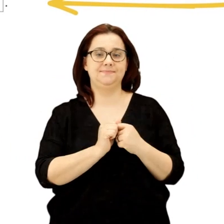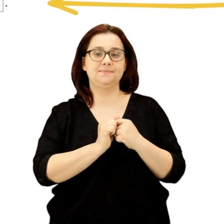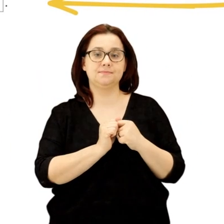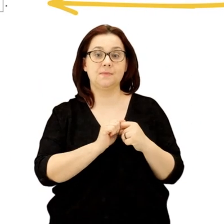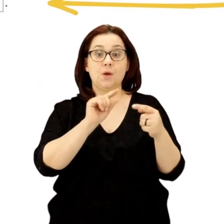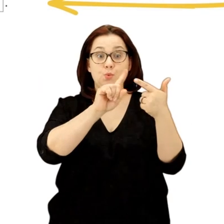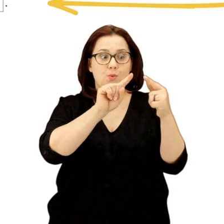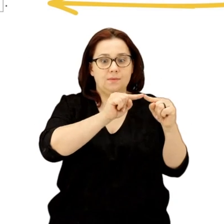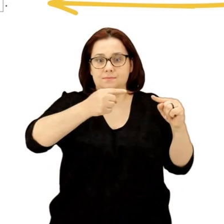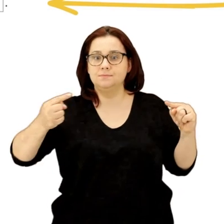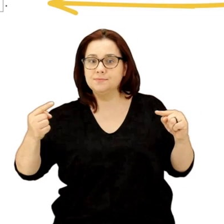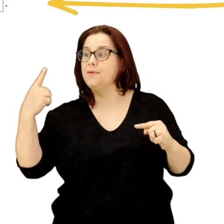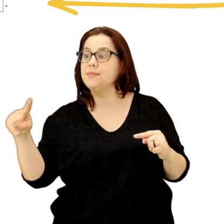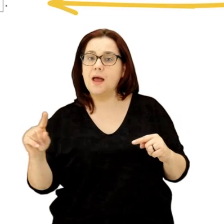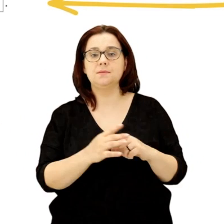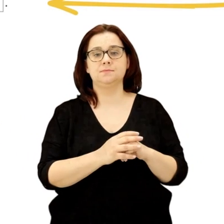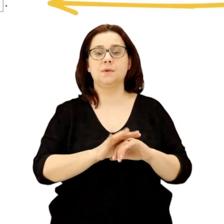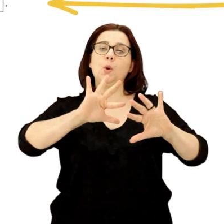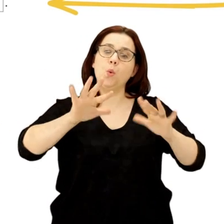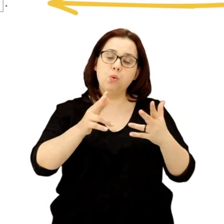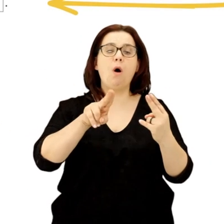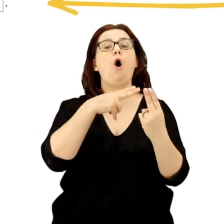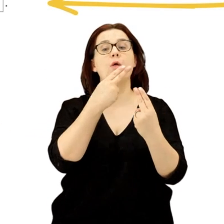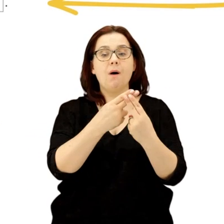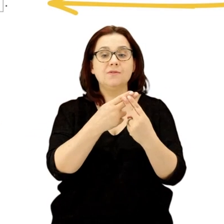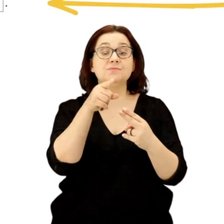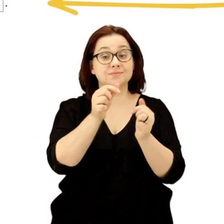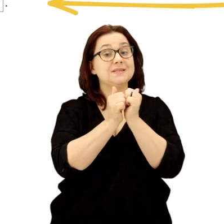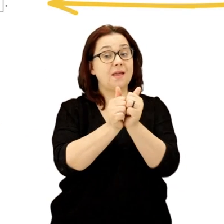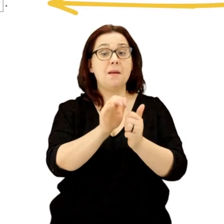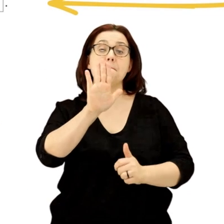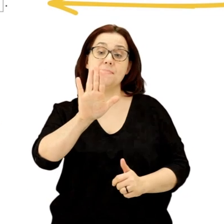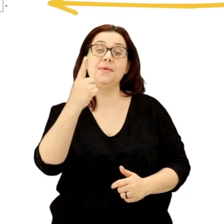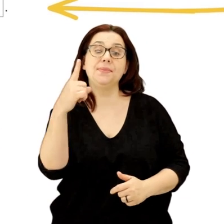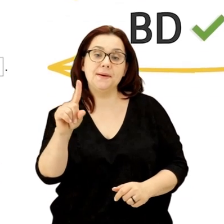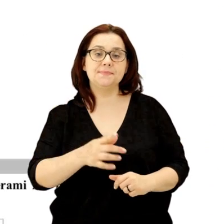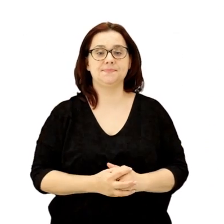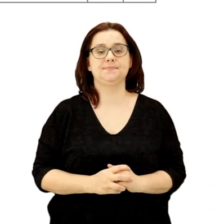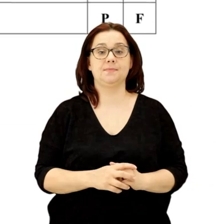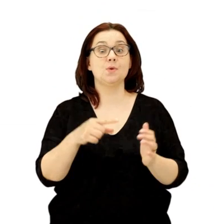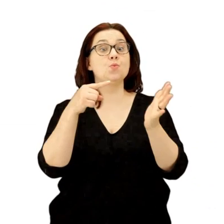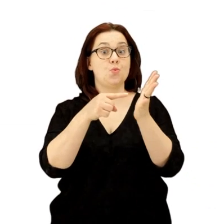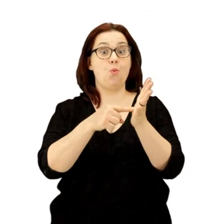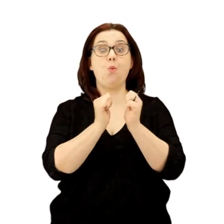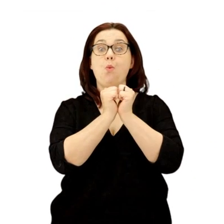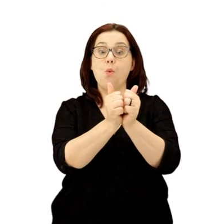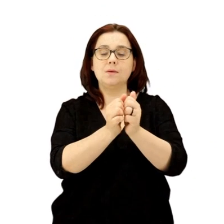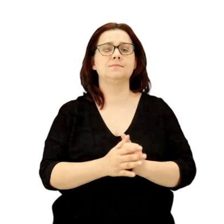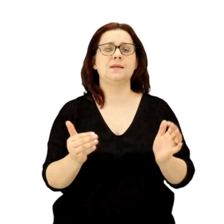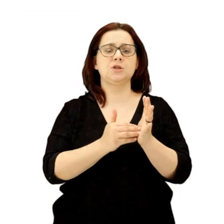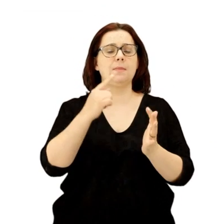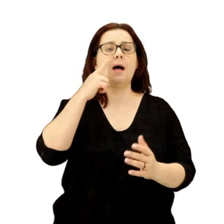B w pierwszym zdaniu, a potem odpowiedź D w drugim. Cała odpowiedź w tym zadaniu to BD. W tym zadaniu